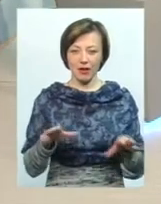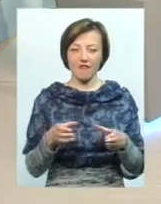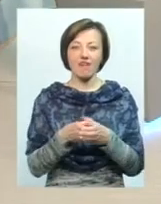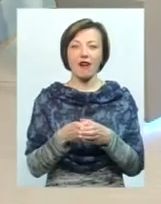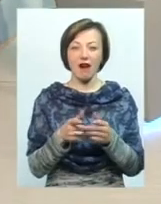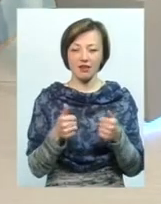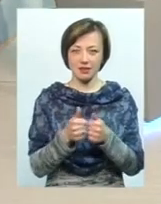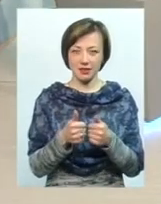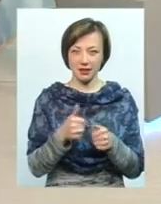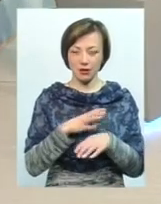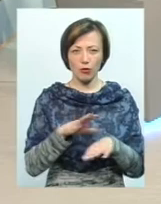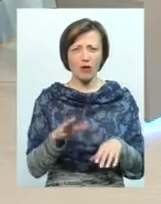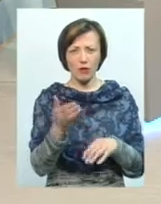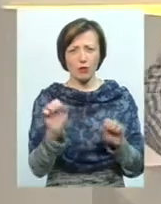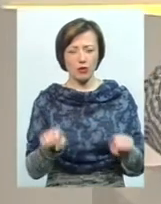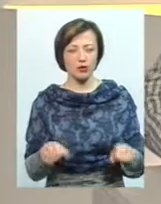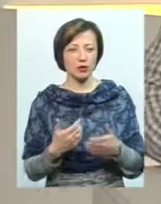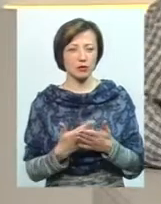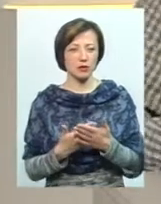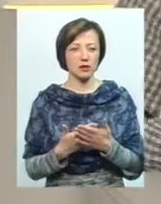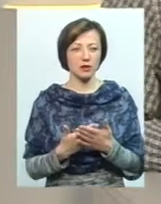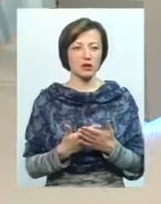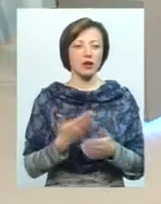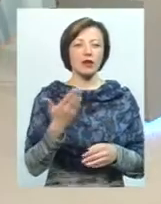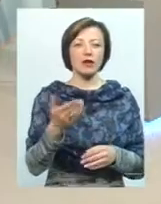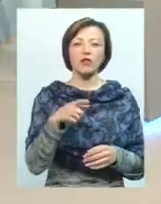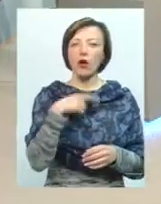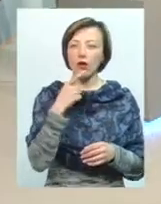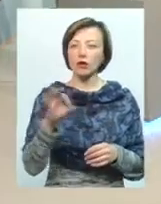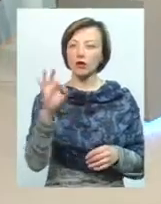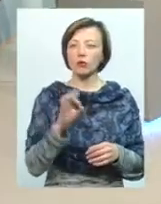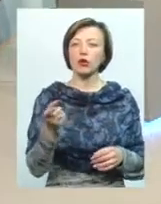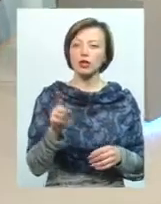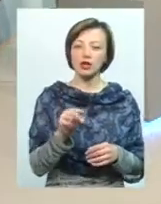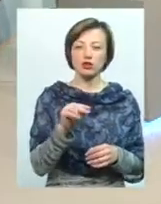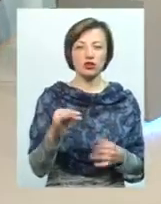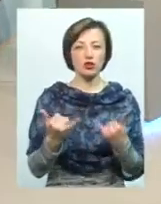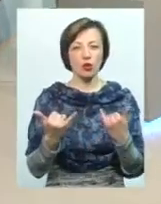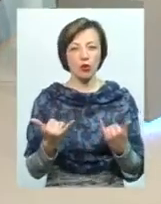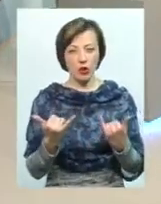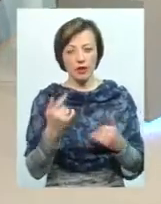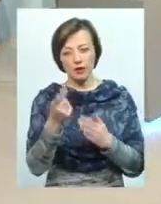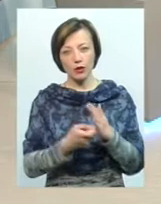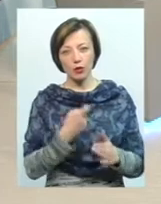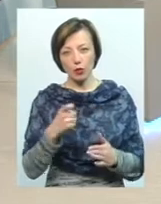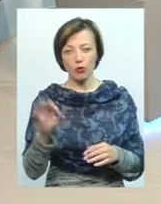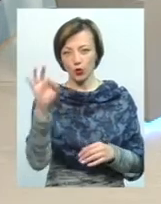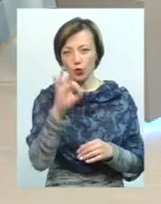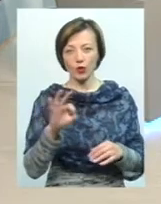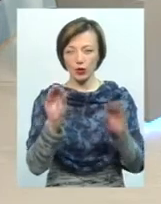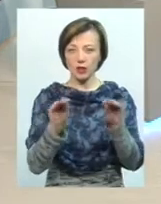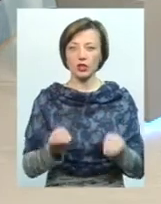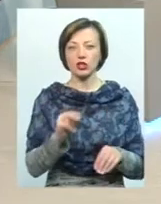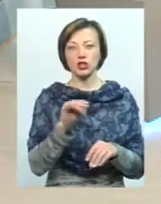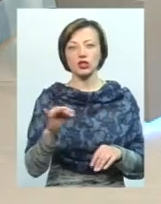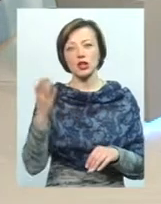було, так, я розуміюю. Власне, ви говорите про те, чи це сьогодні стало відомо, нульову декларацію,